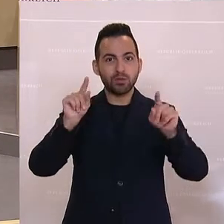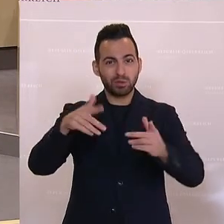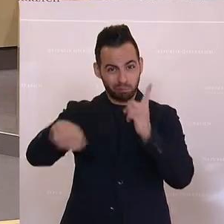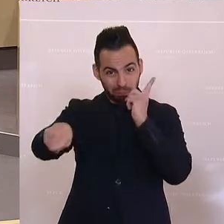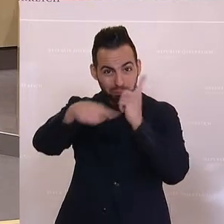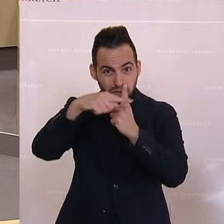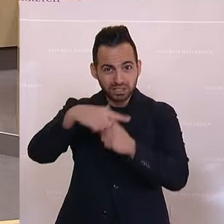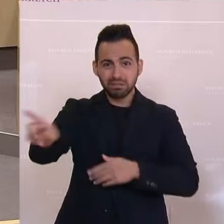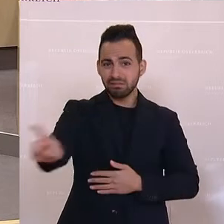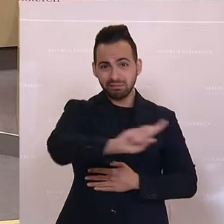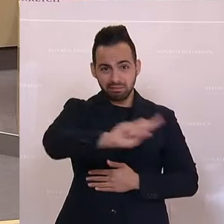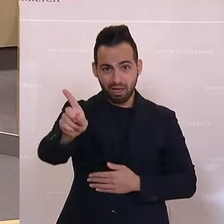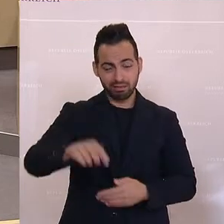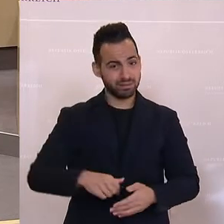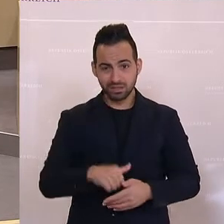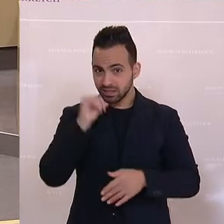ist.